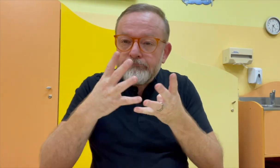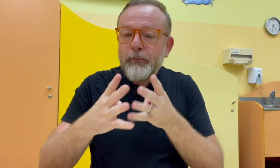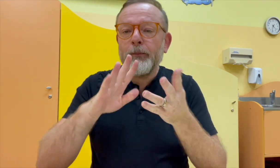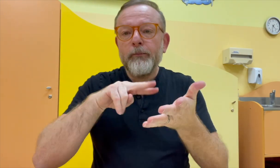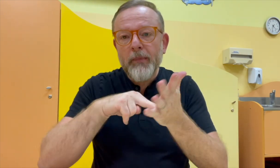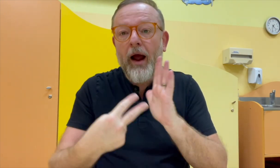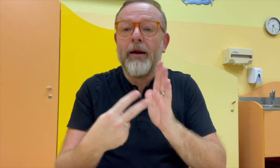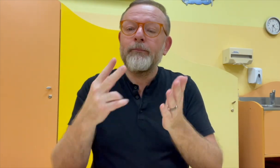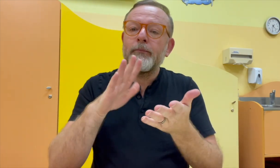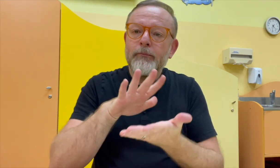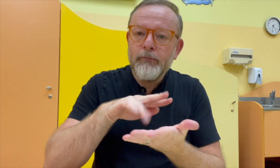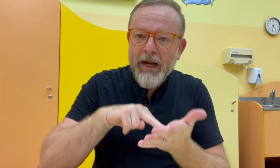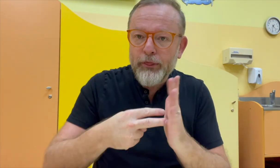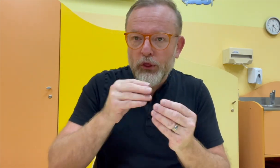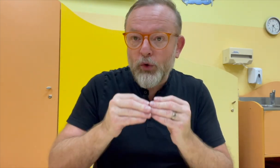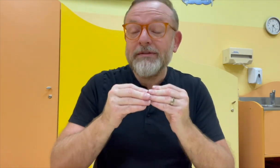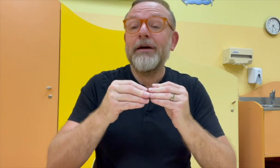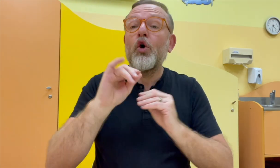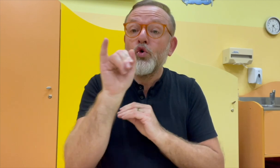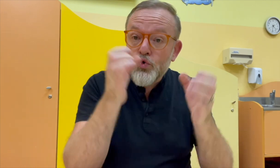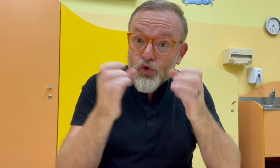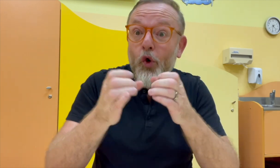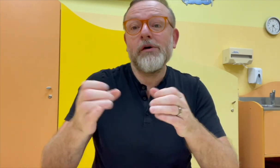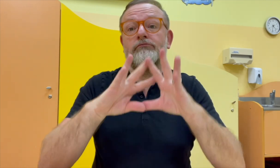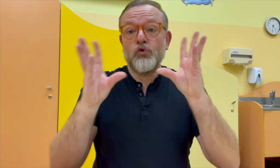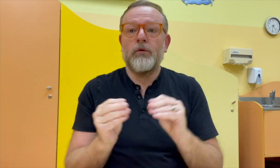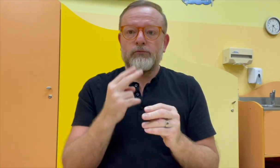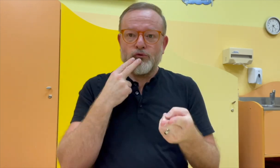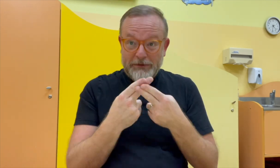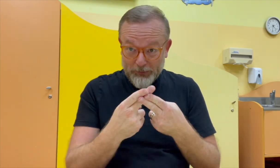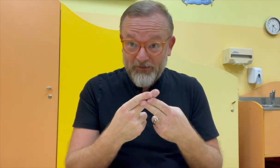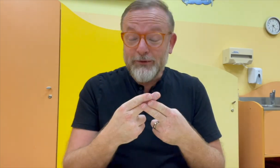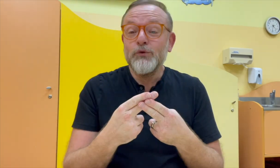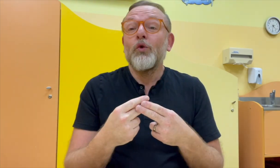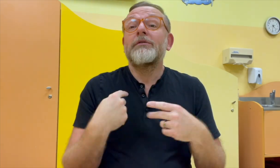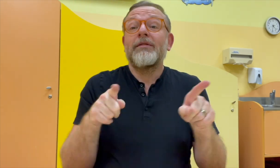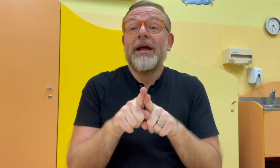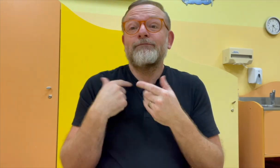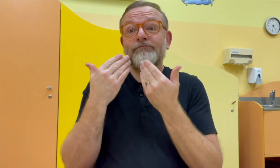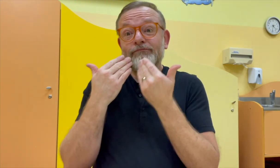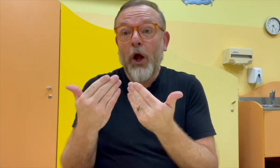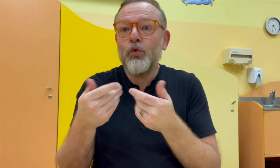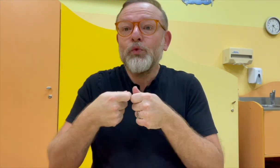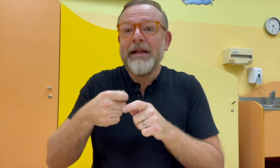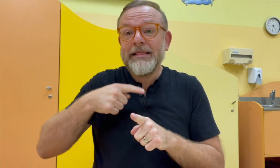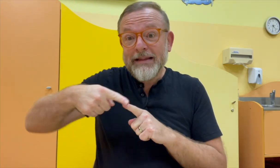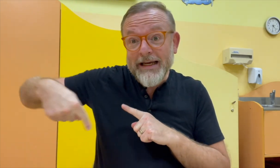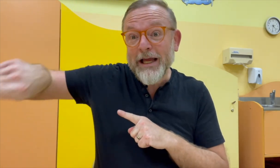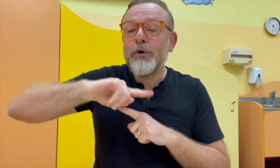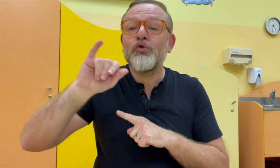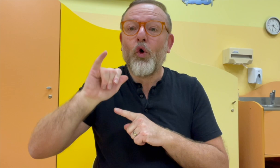spolupracuji jako garant jednotlivých projektů. Mám na zodpovědnost například personální zajištění projektů, kontrolu